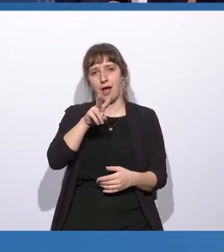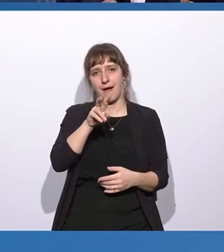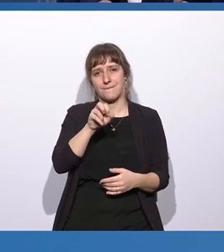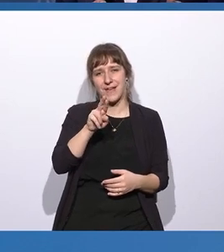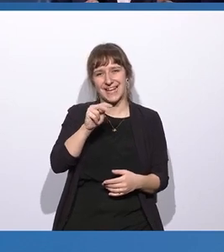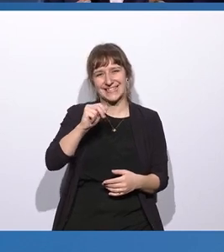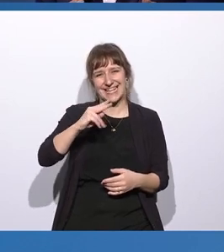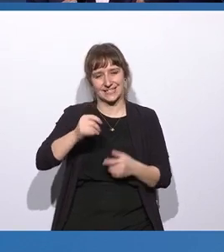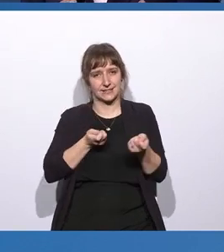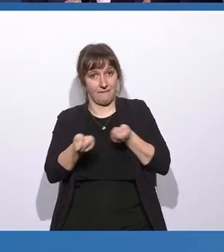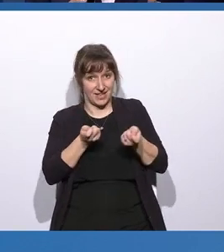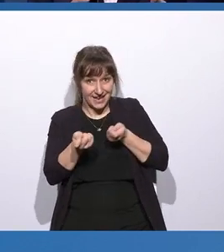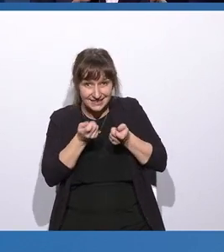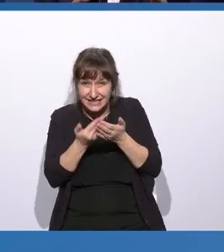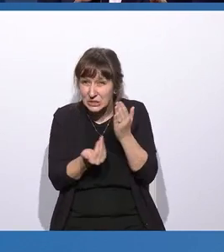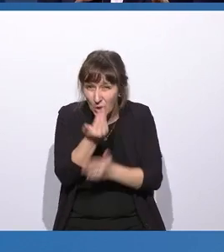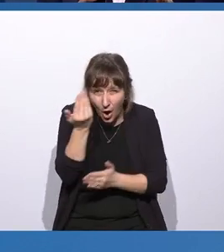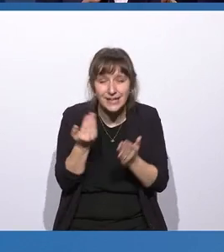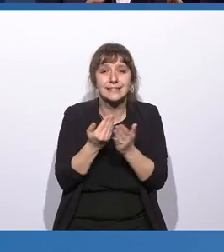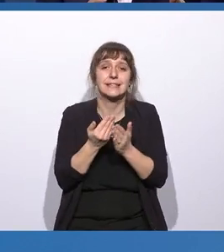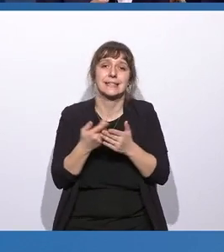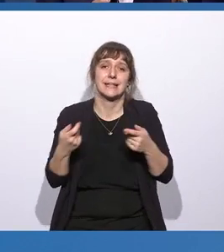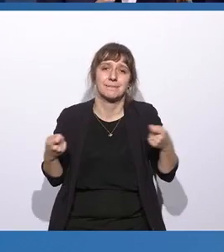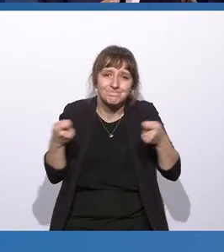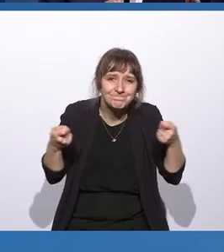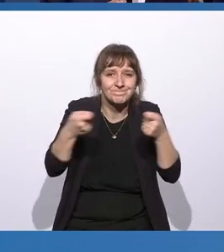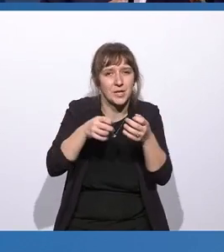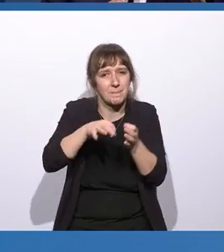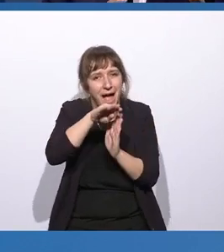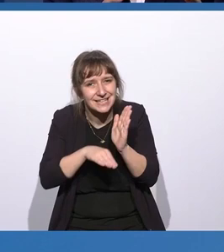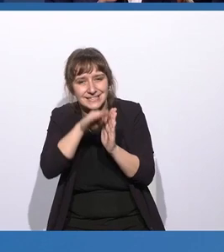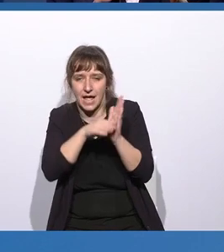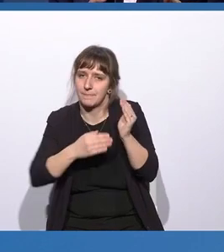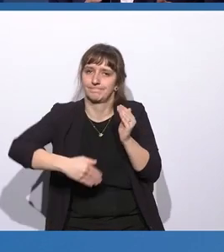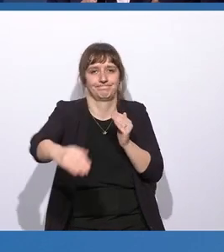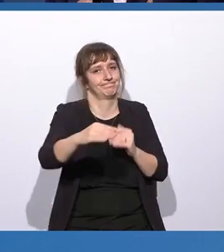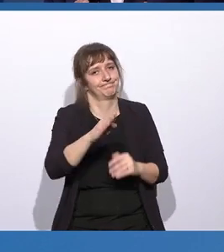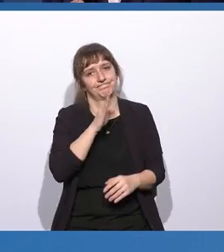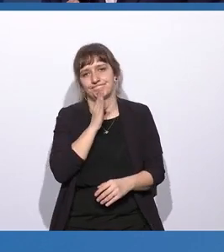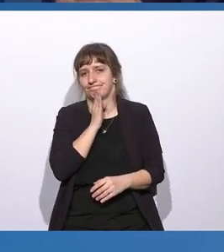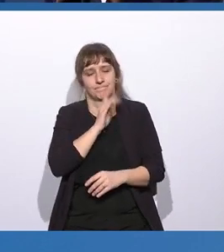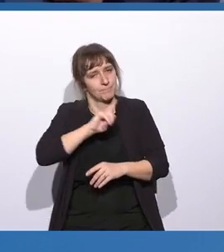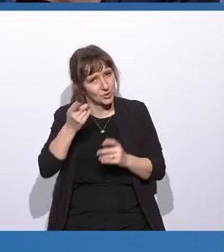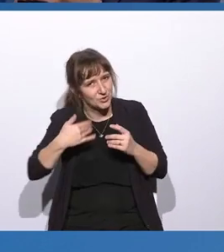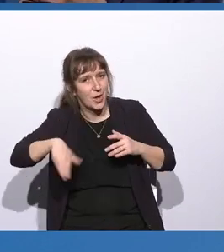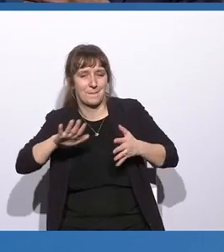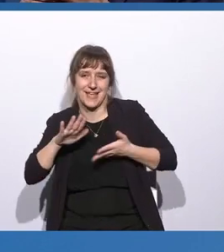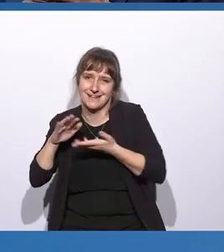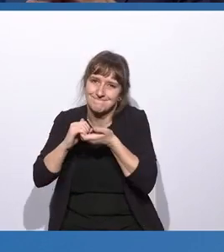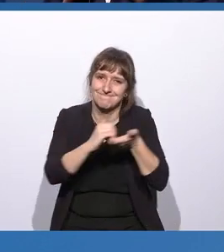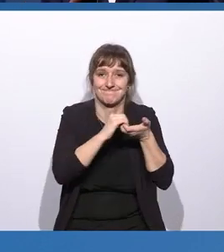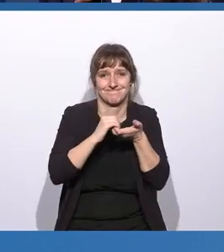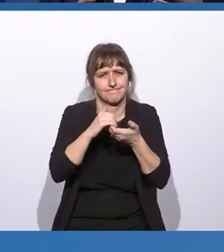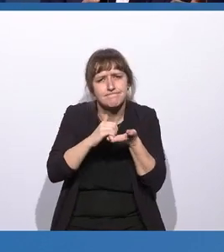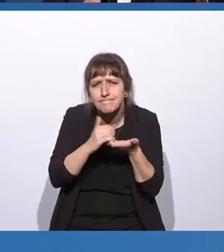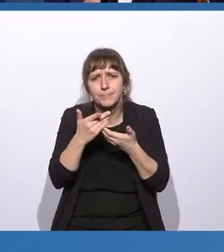diese rein technisch-organisatorischen Maßnahmen langfristig nicht mehr ausreichen, sondern dass es noch stärker auf die Zusammenarbeit ankommt zwischen den Unternehmen,